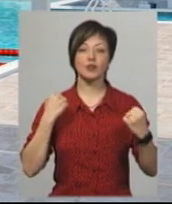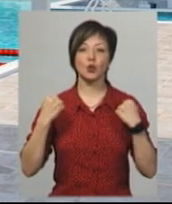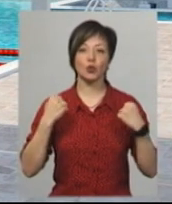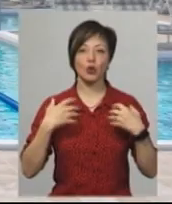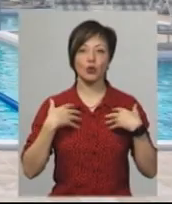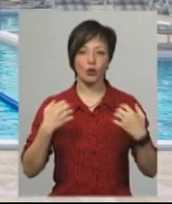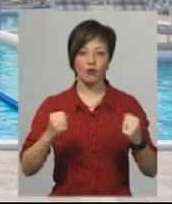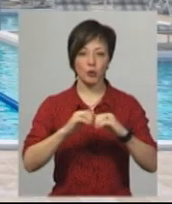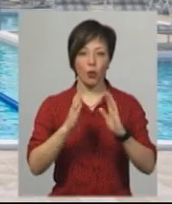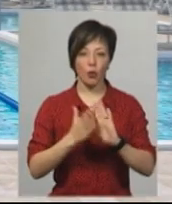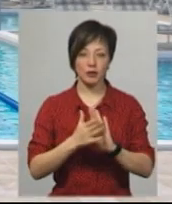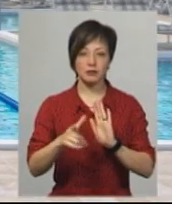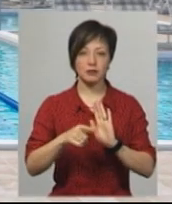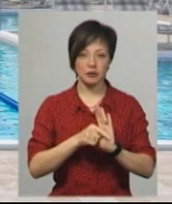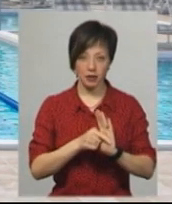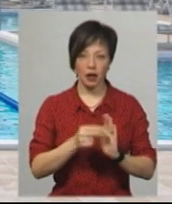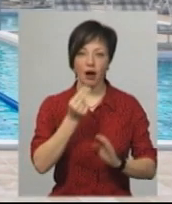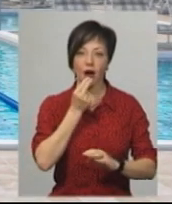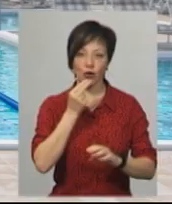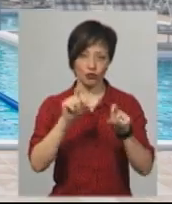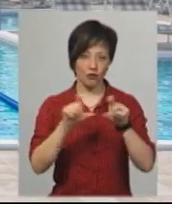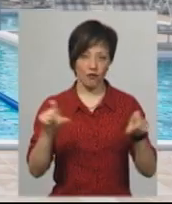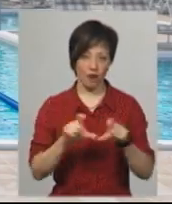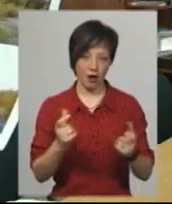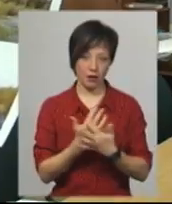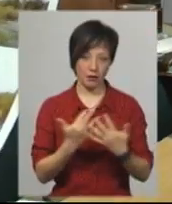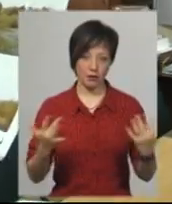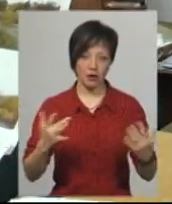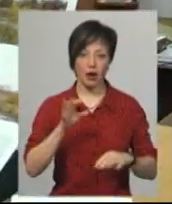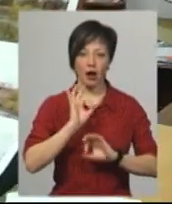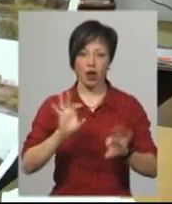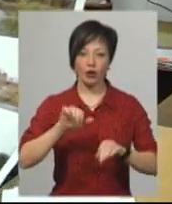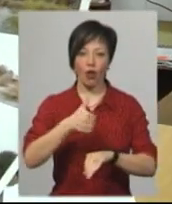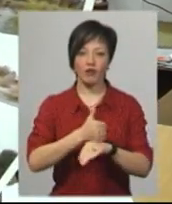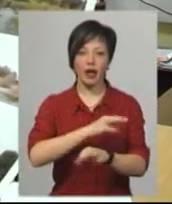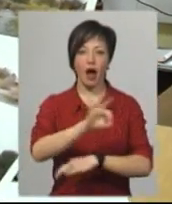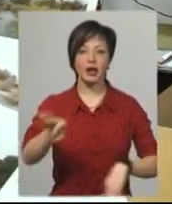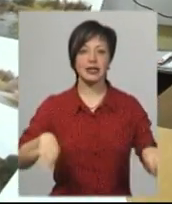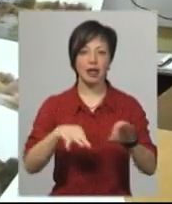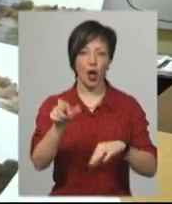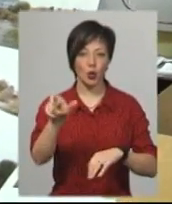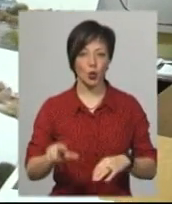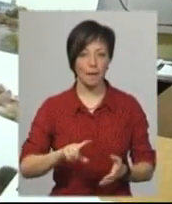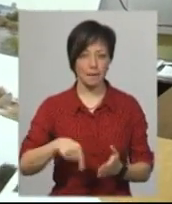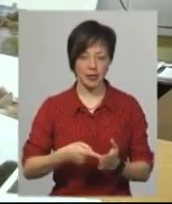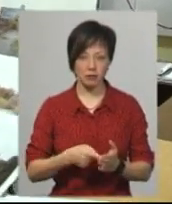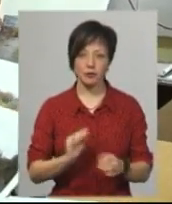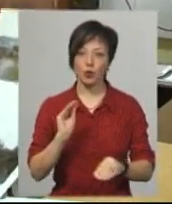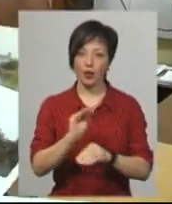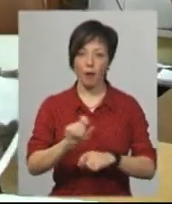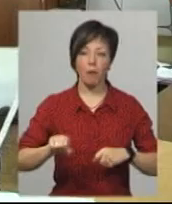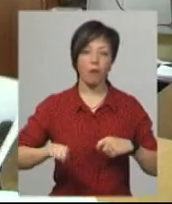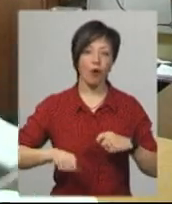комплекс з підприємствами громадського харчування, каже головний архітектор міста Максим Дружинін. Додає, порушень у